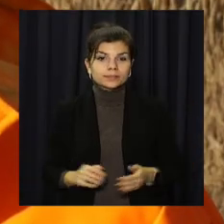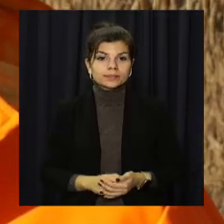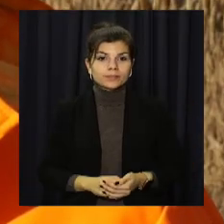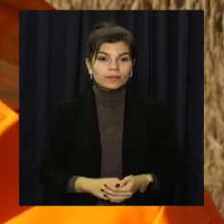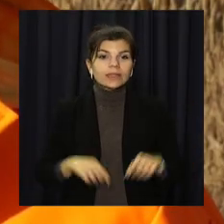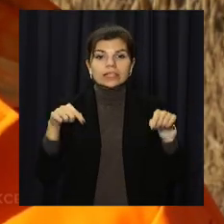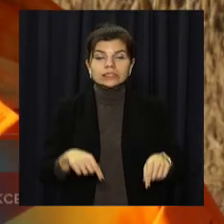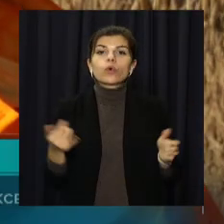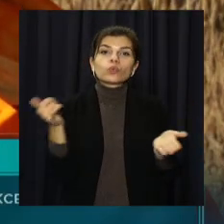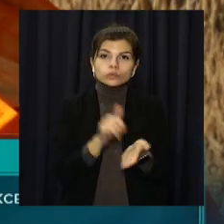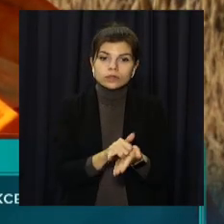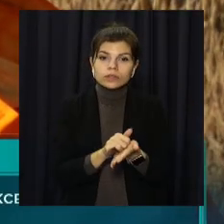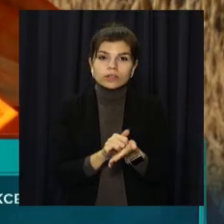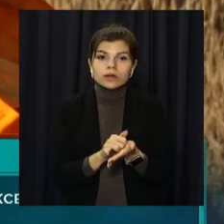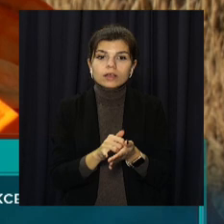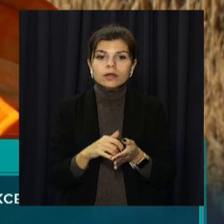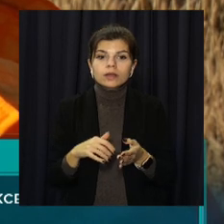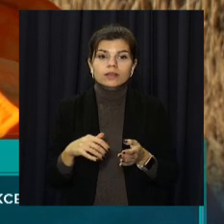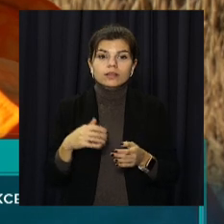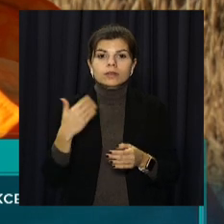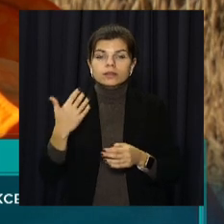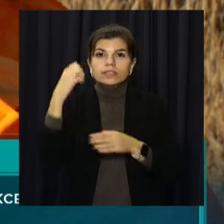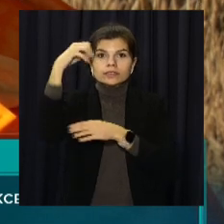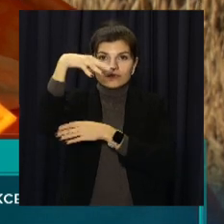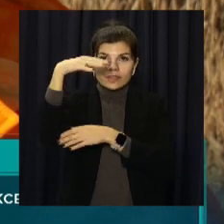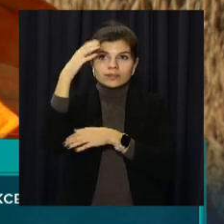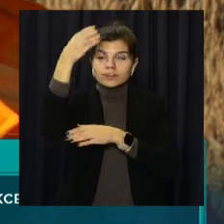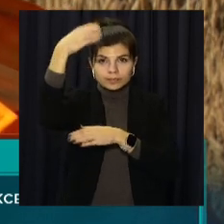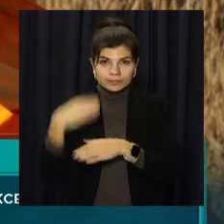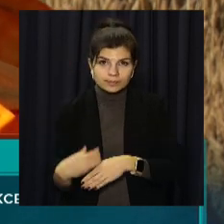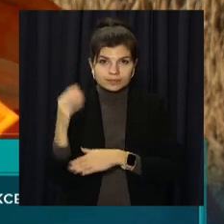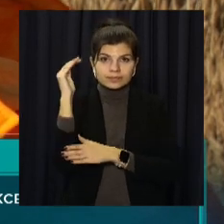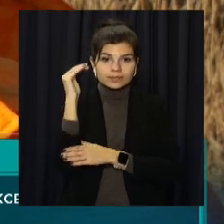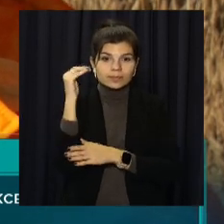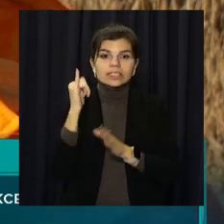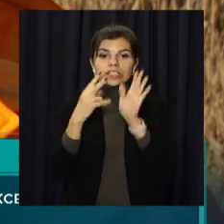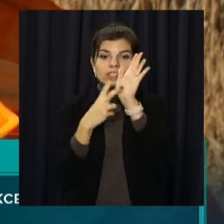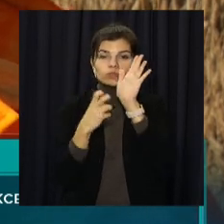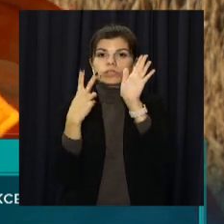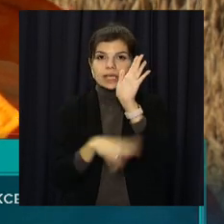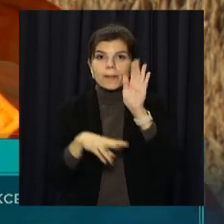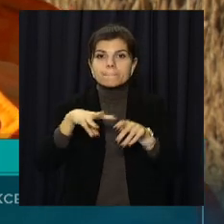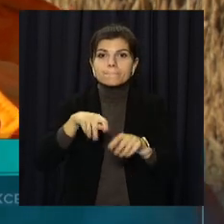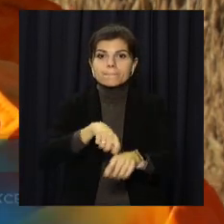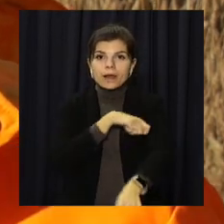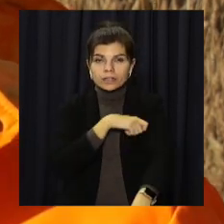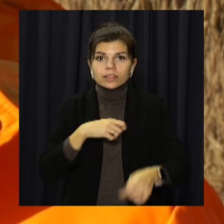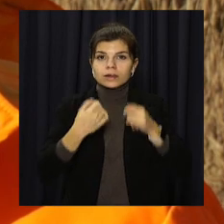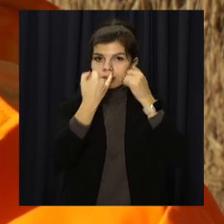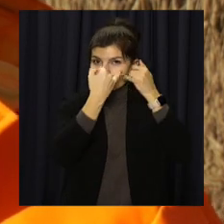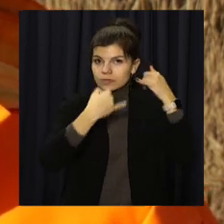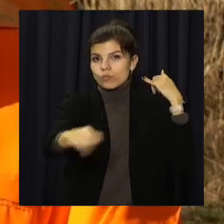Тут встановлюється монтаж кронштейнов, світильників і 770 метрів самонесущого